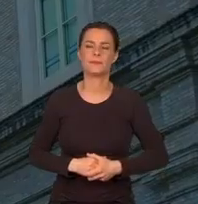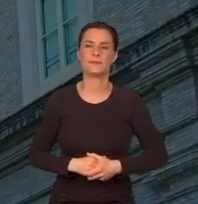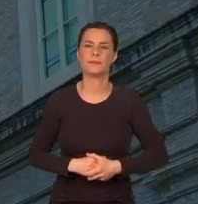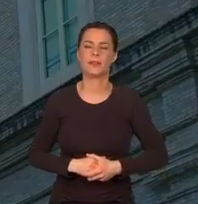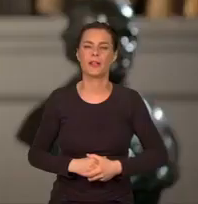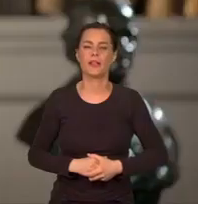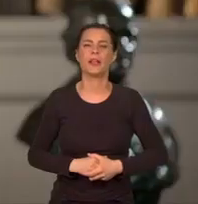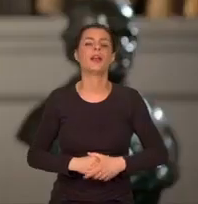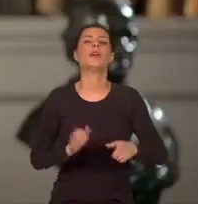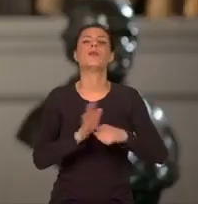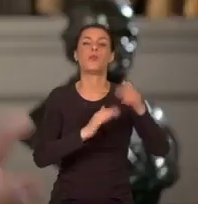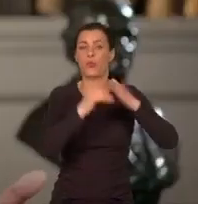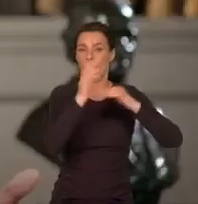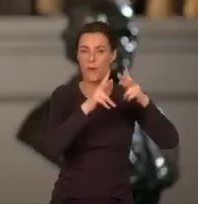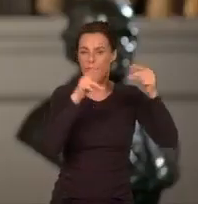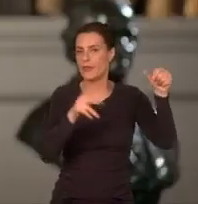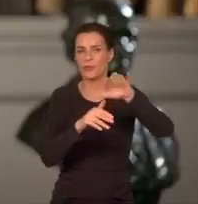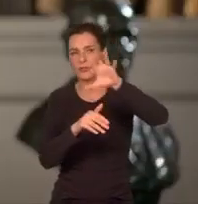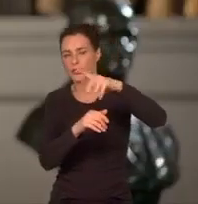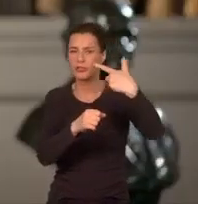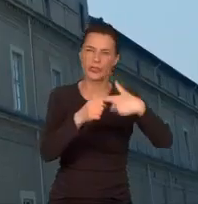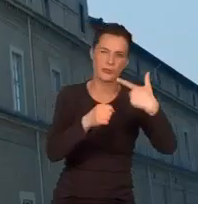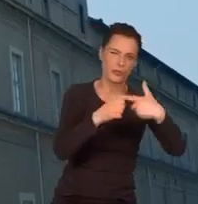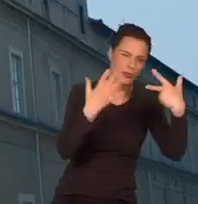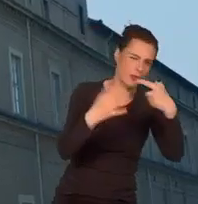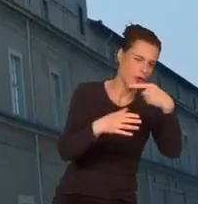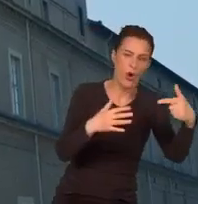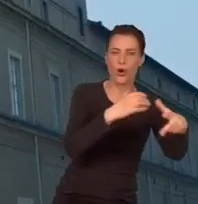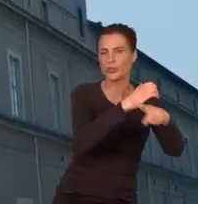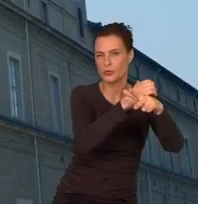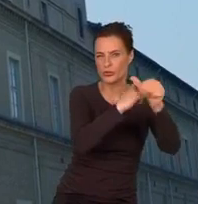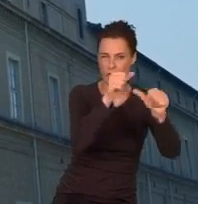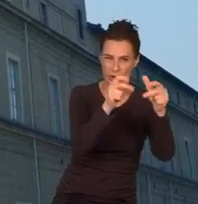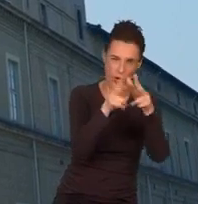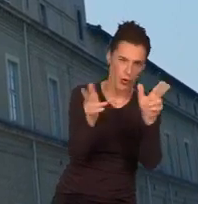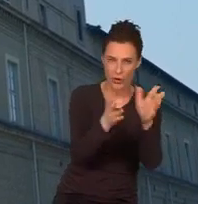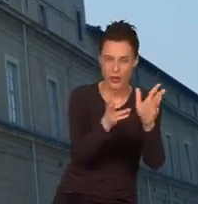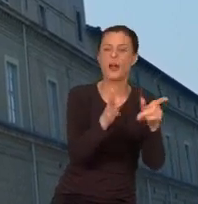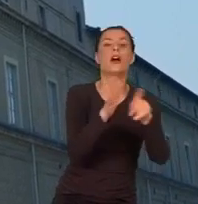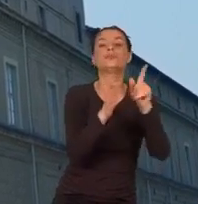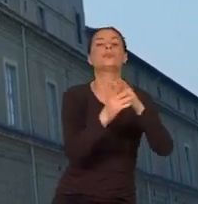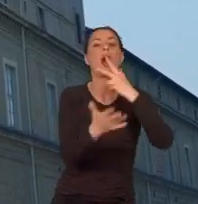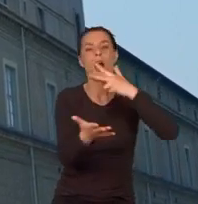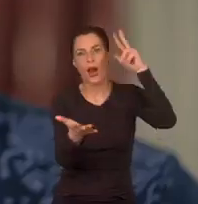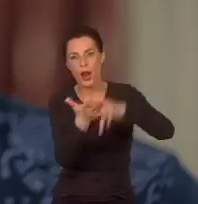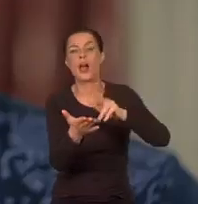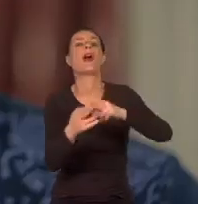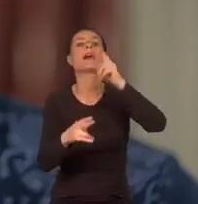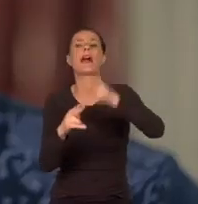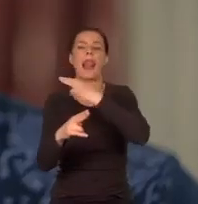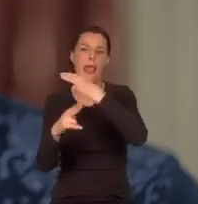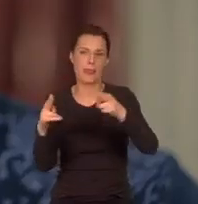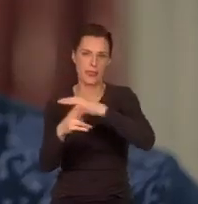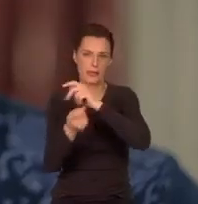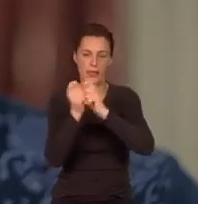Budowa wieży między 1578 a 1880 rokiem umożliwiła zatwierdzenie reformy kalendarza,